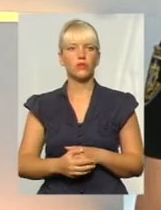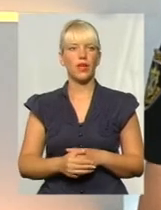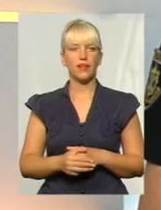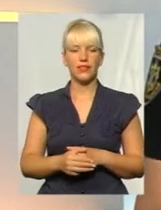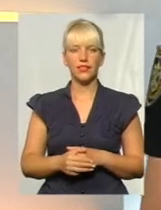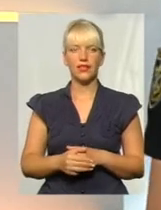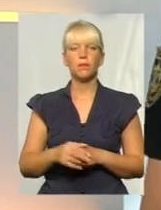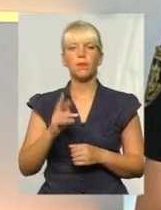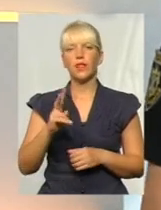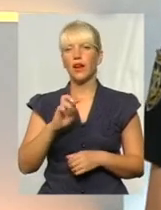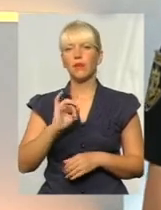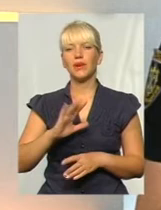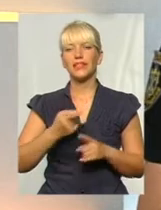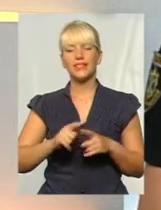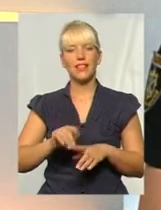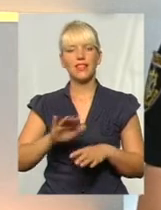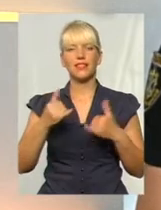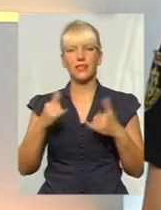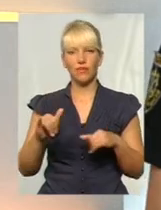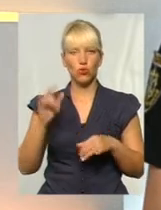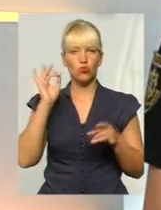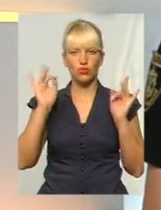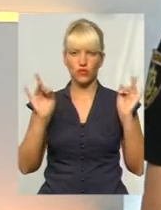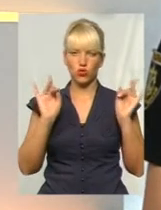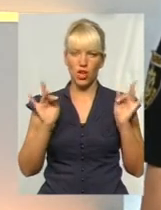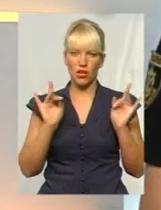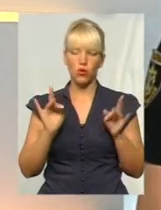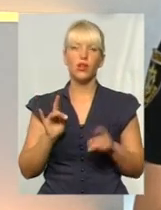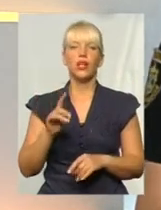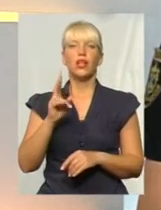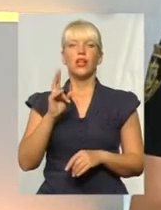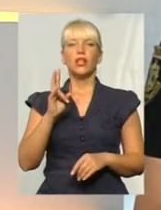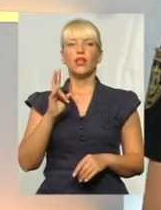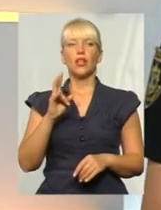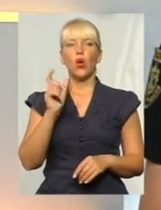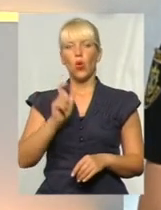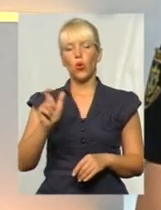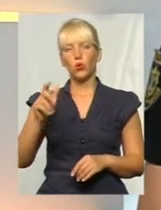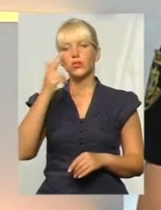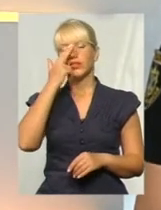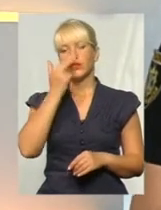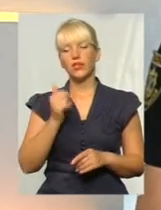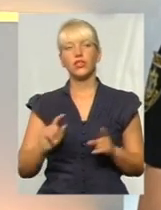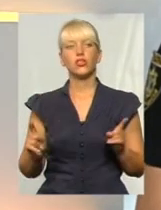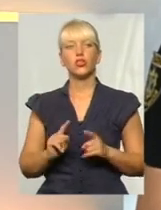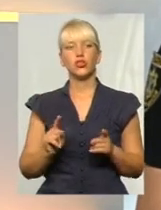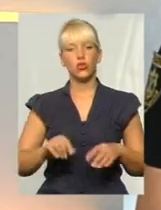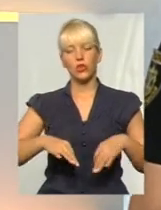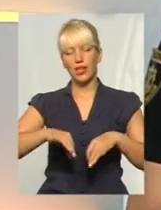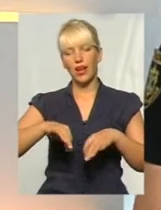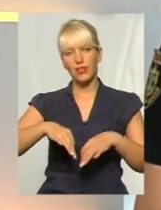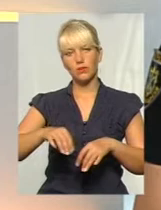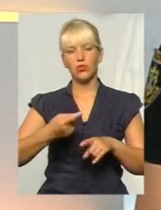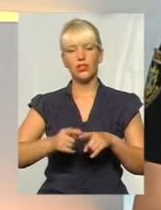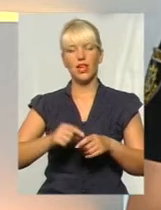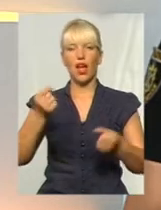Як би це дивно не звучало, люди просто звикли, що транспортний засіб, тобто